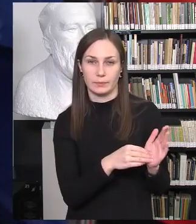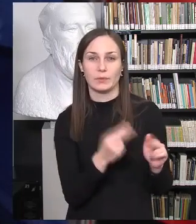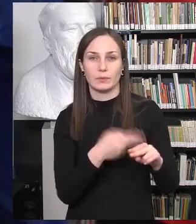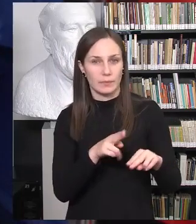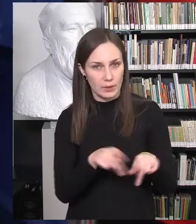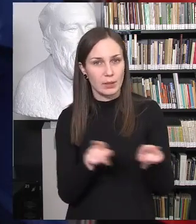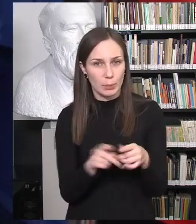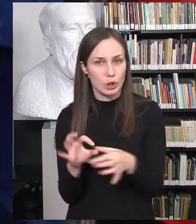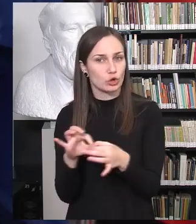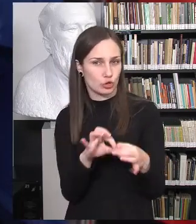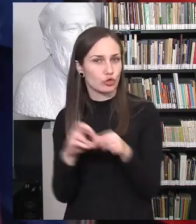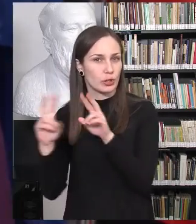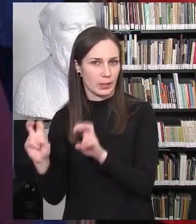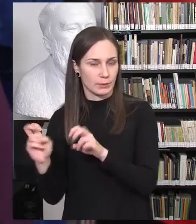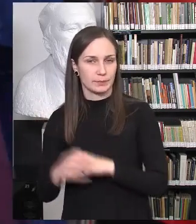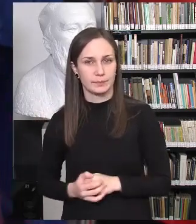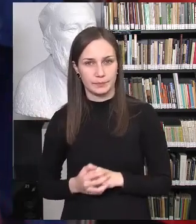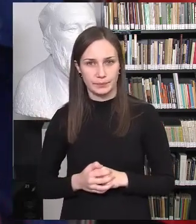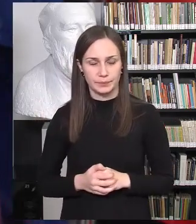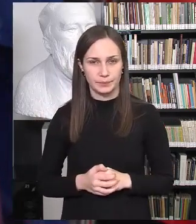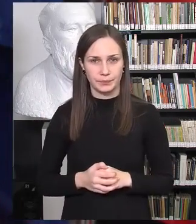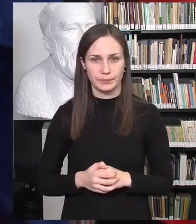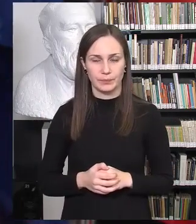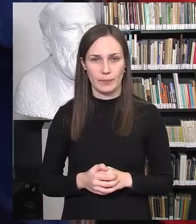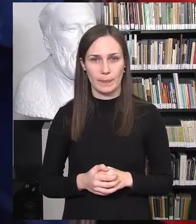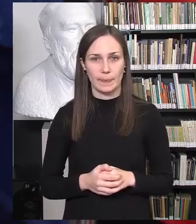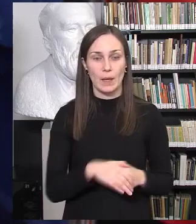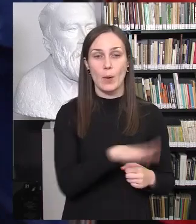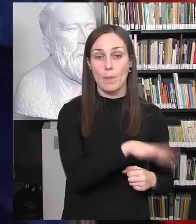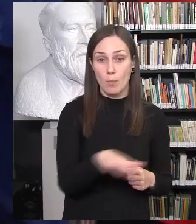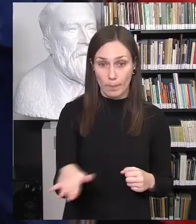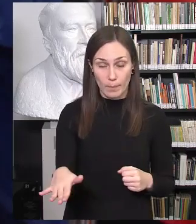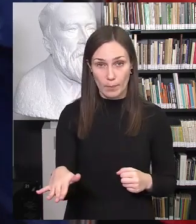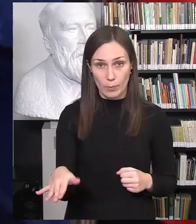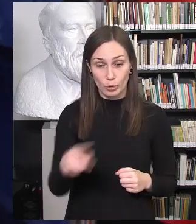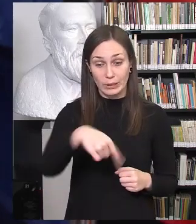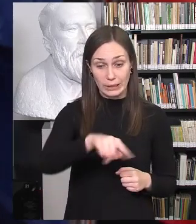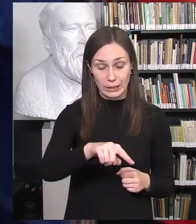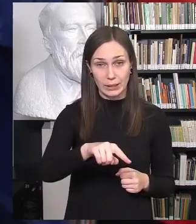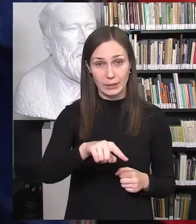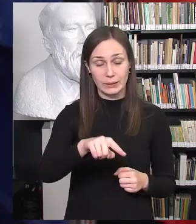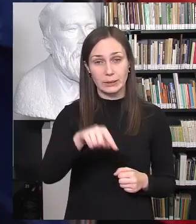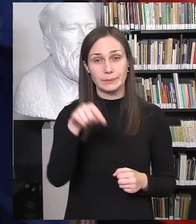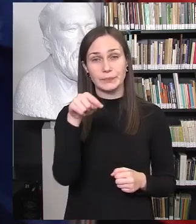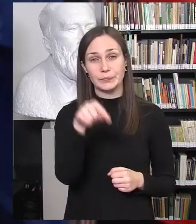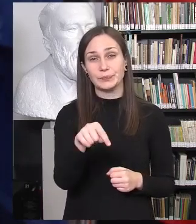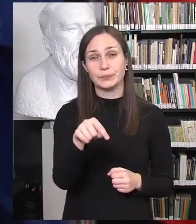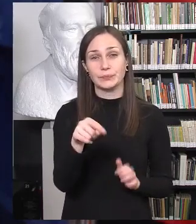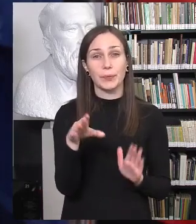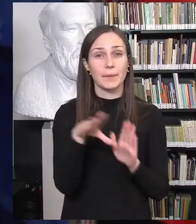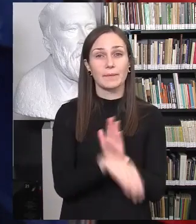yra susijęs su šita tema. Na, panašu, kad tarp mokslygiui tikrai esama labai labai daug